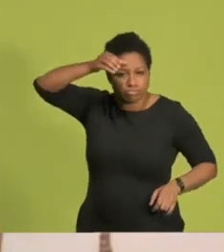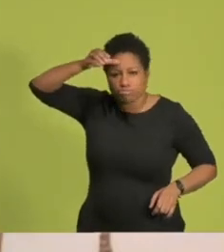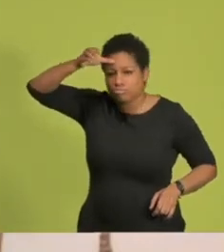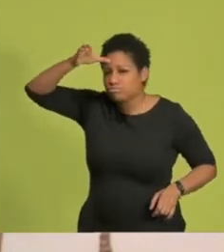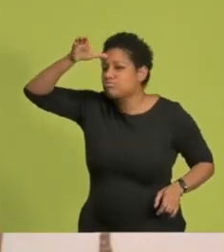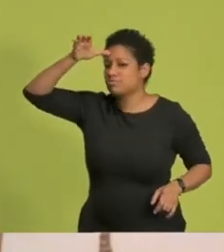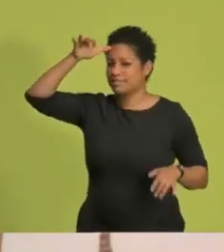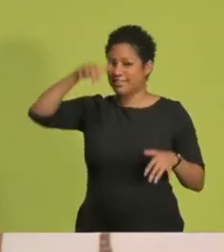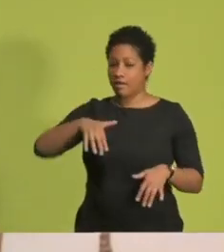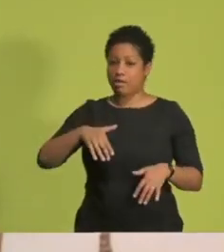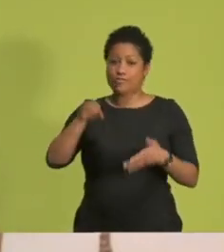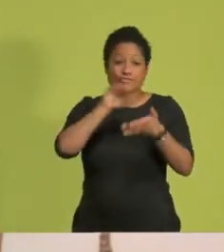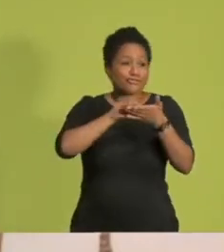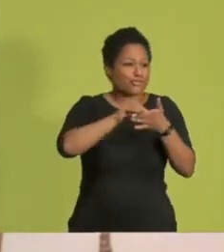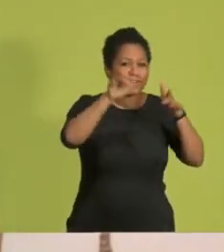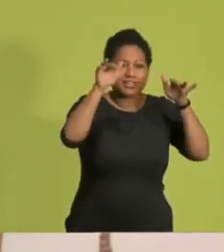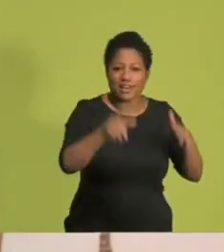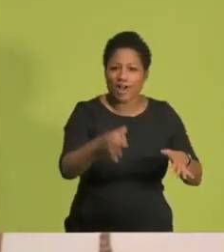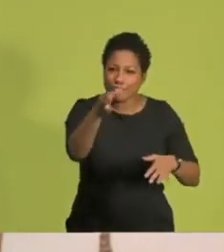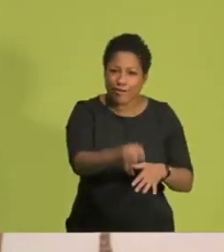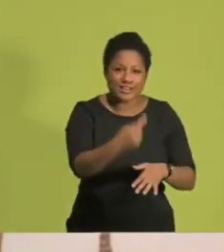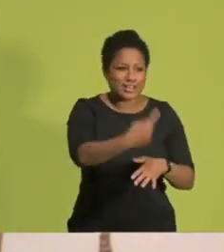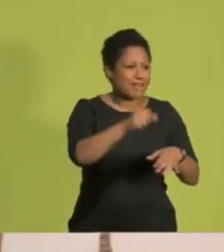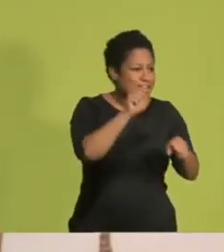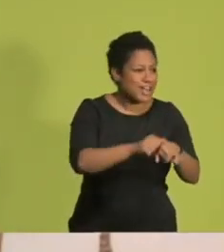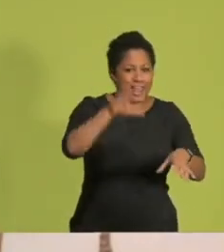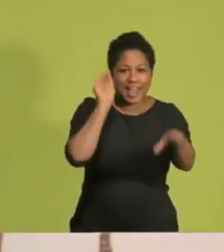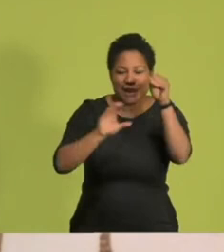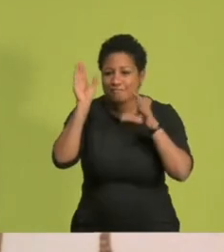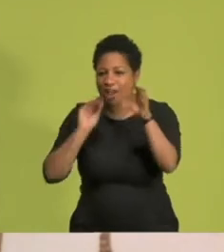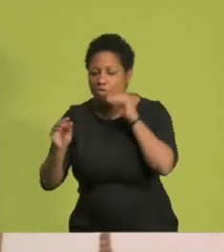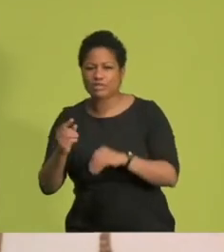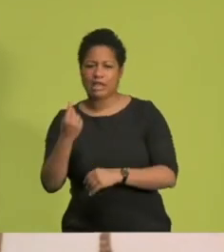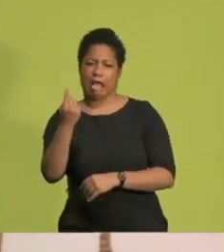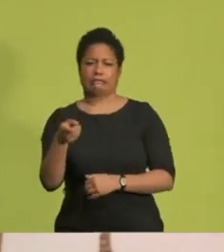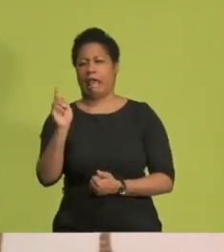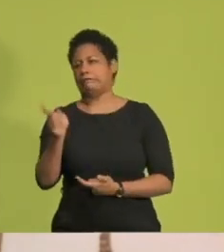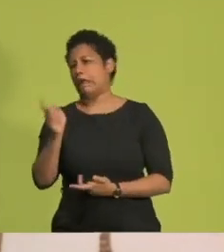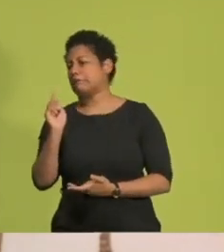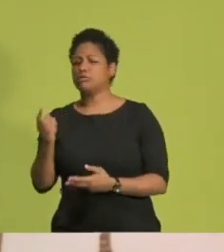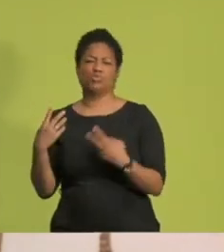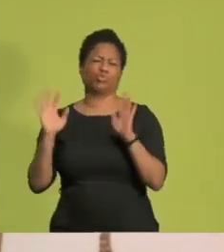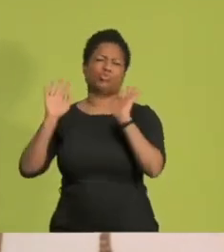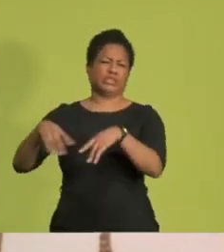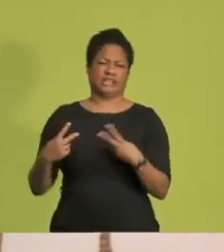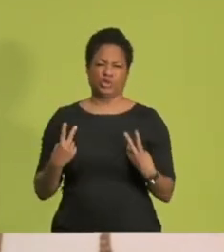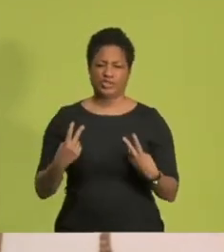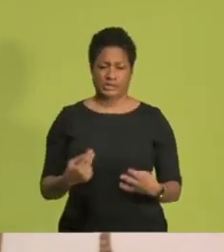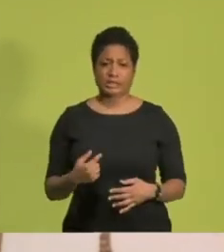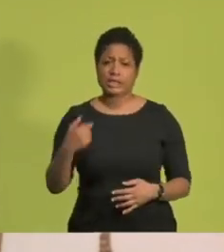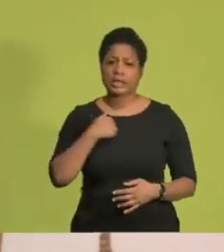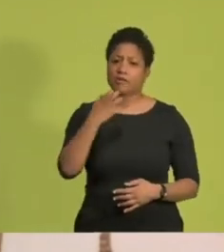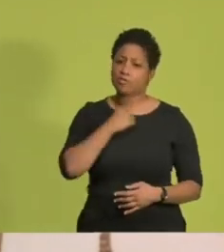Lasst uns Schule zu einem Ort machen, an dem Erfahrungen gesammelt werden, statt Einsen mit Sternchen. Ich kandidiere heute für den